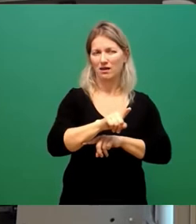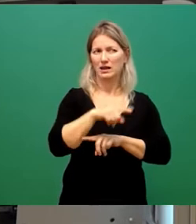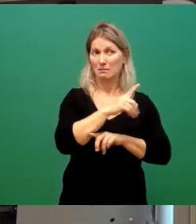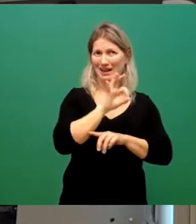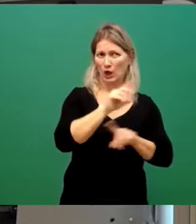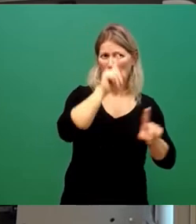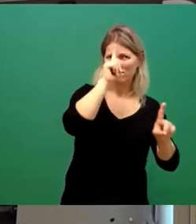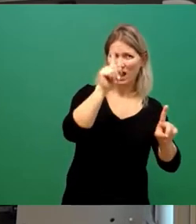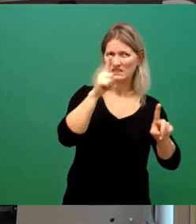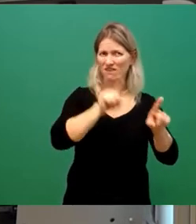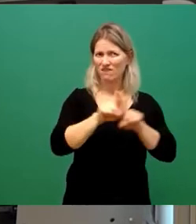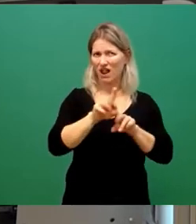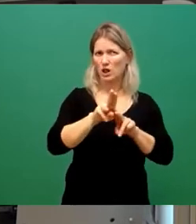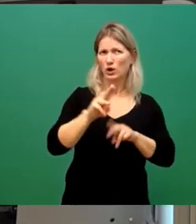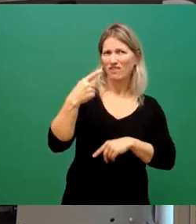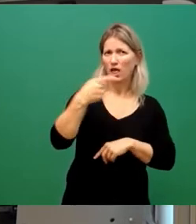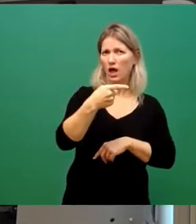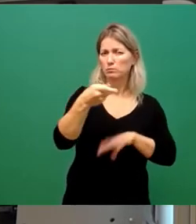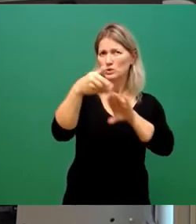auch ganz offen kommuniziert.